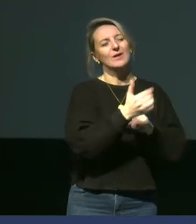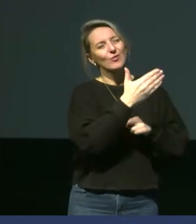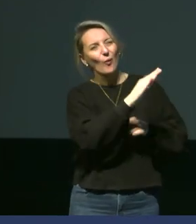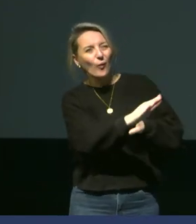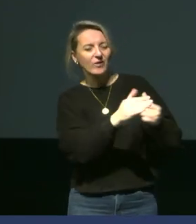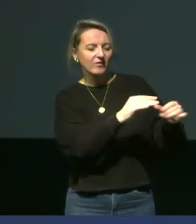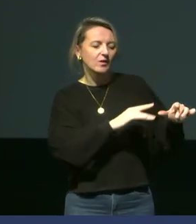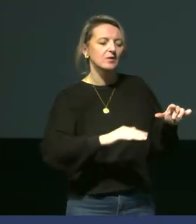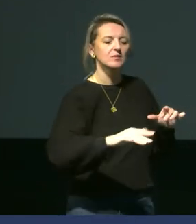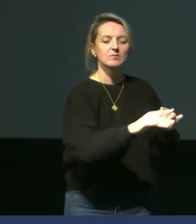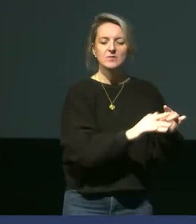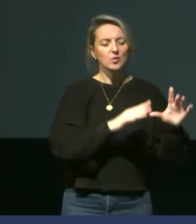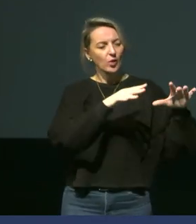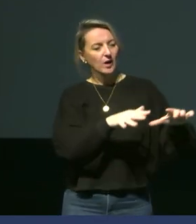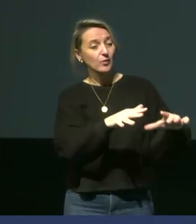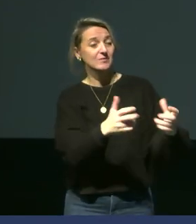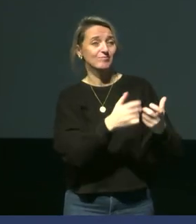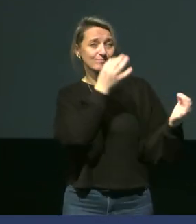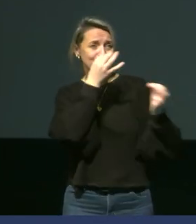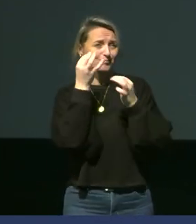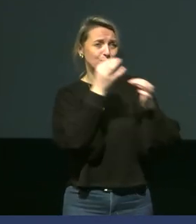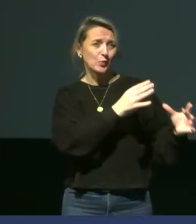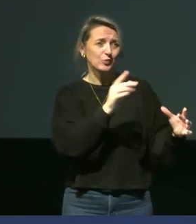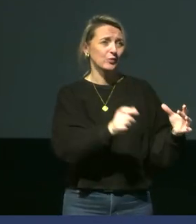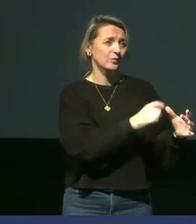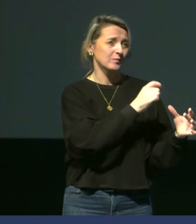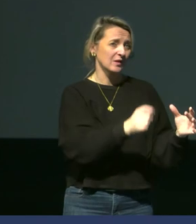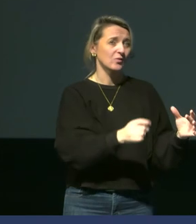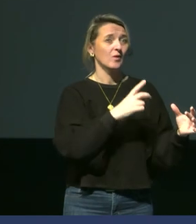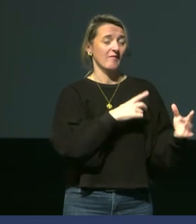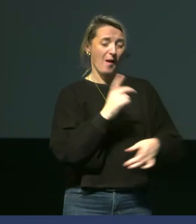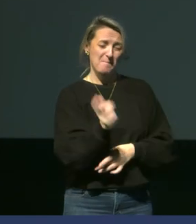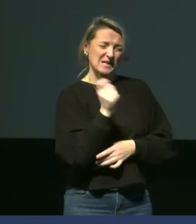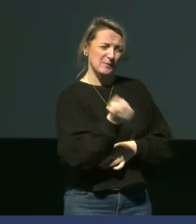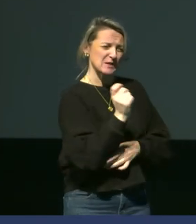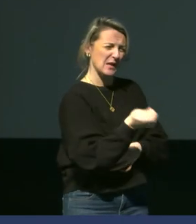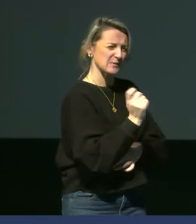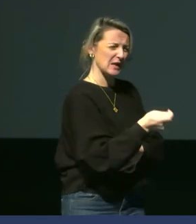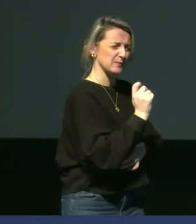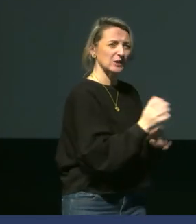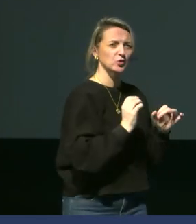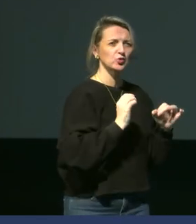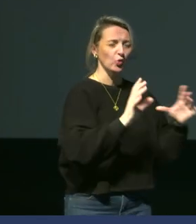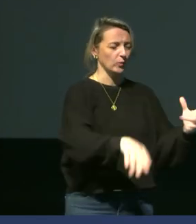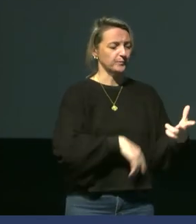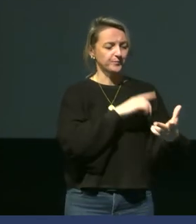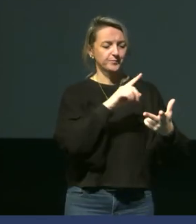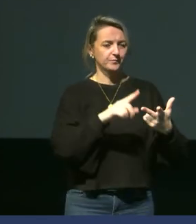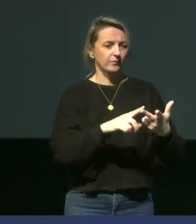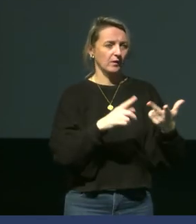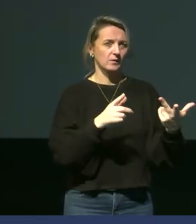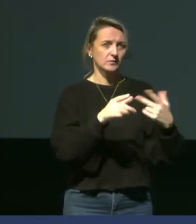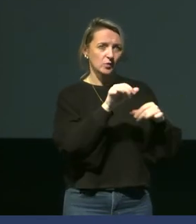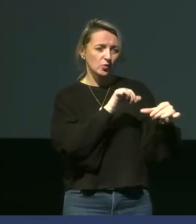aquatique. On va parler de la pollution, on va parler de la surpêche, on va parler également de la modification des